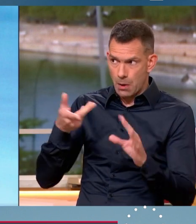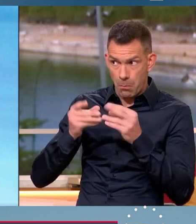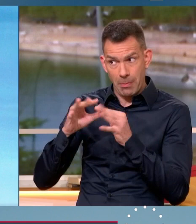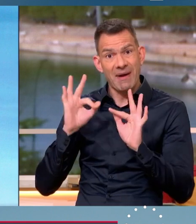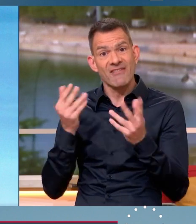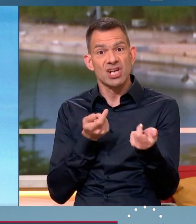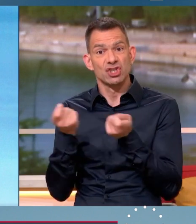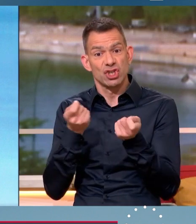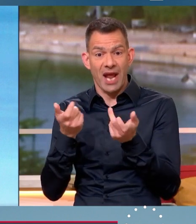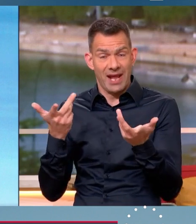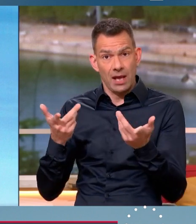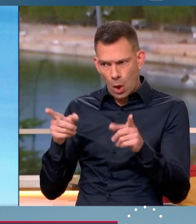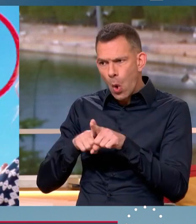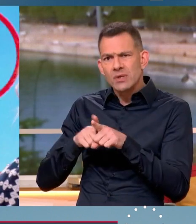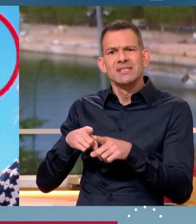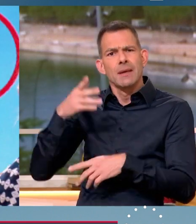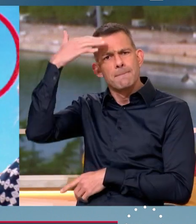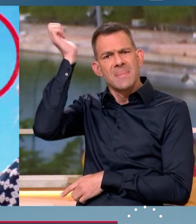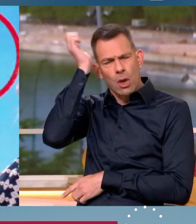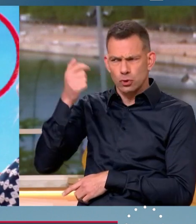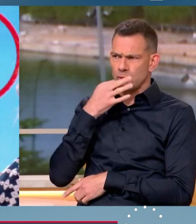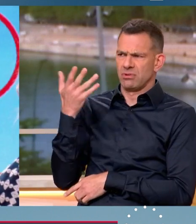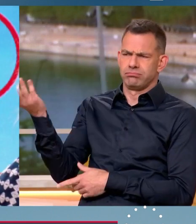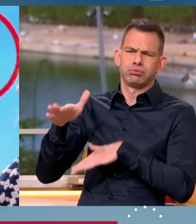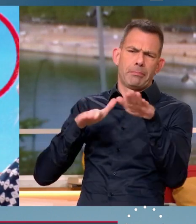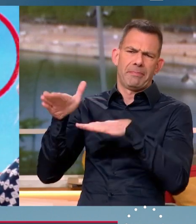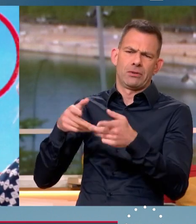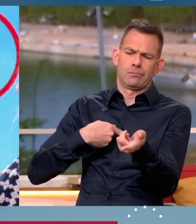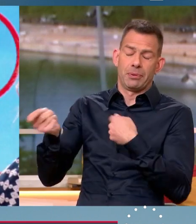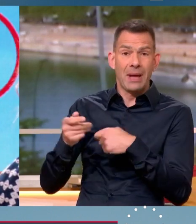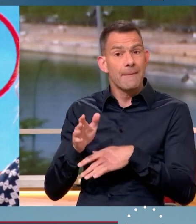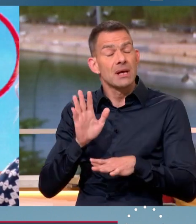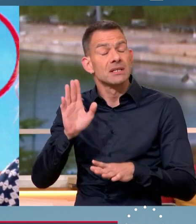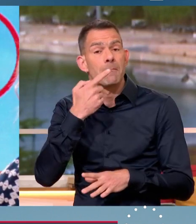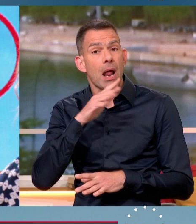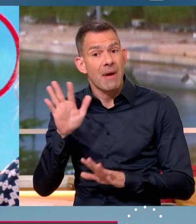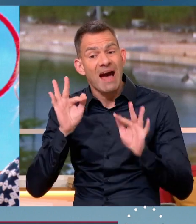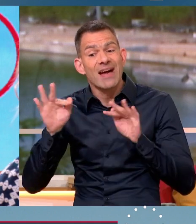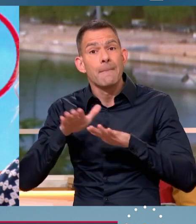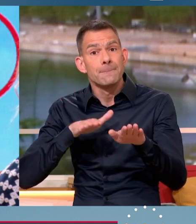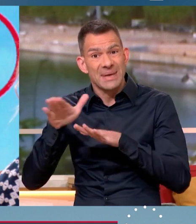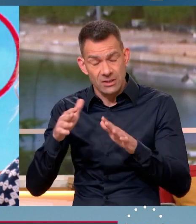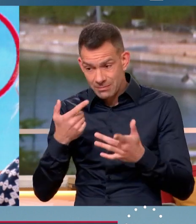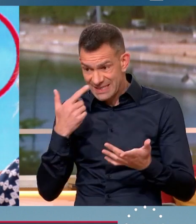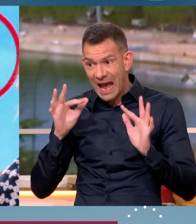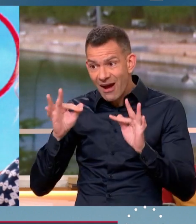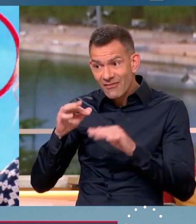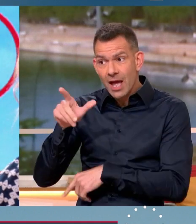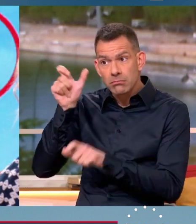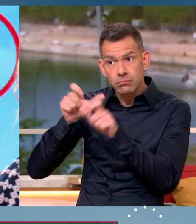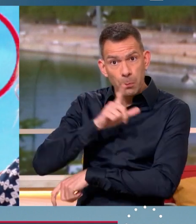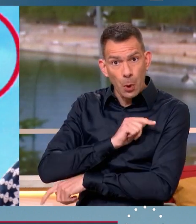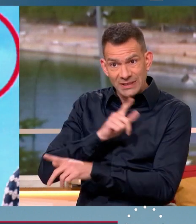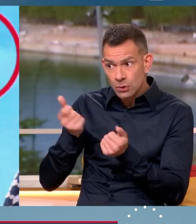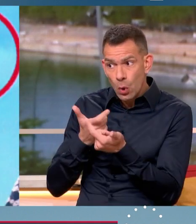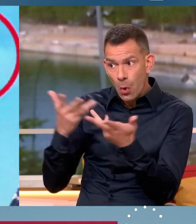qui dénonce aussi les méthodes du préfet Lallement. Non, je ne dis pas la méthode de maintien de l'ordre, dans la capacité, dans le calibrage des forces. Par rapport